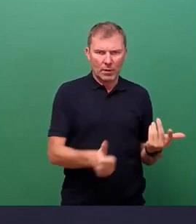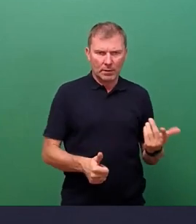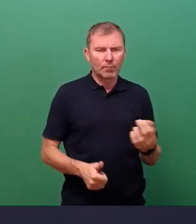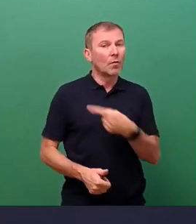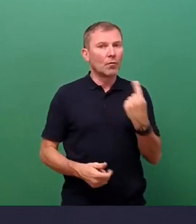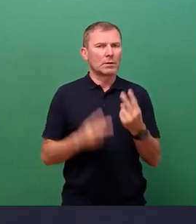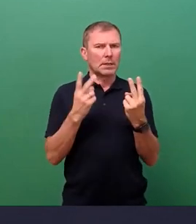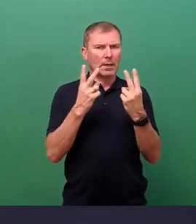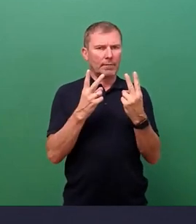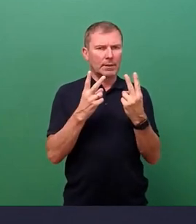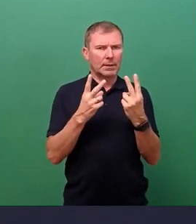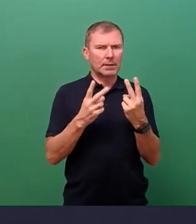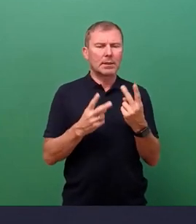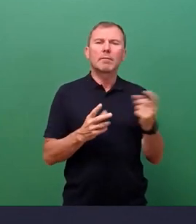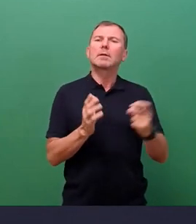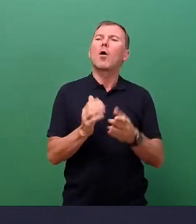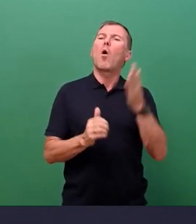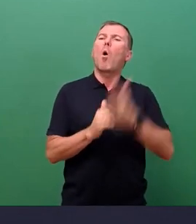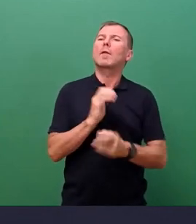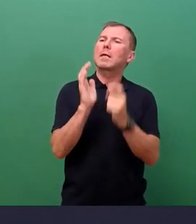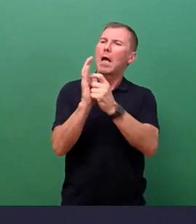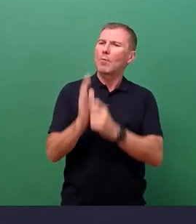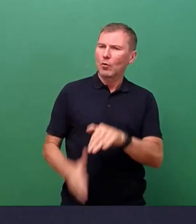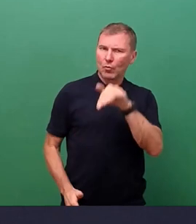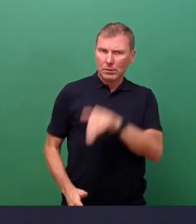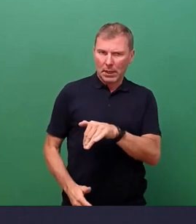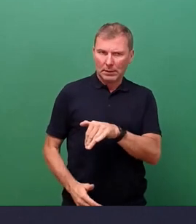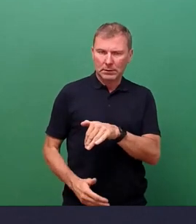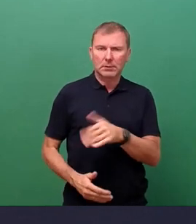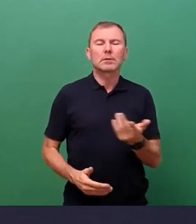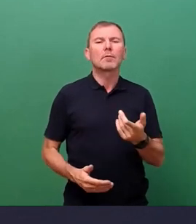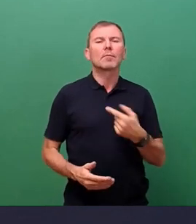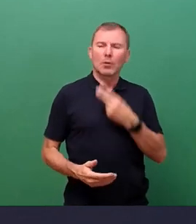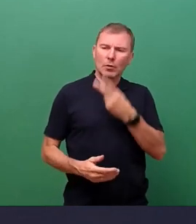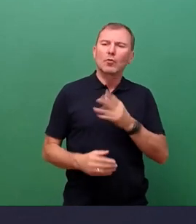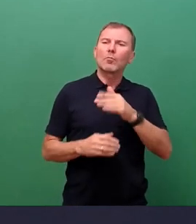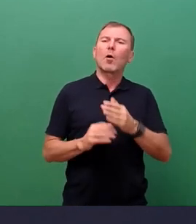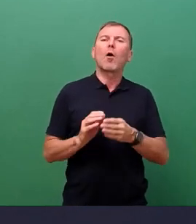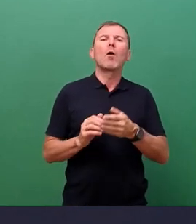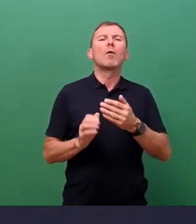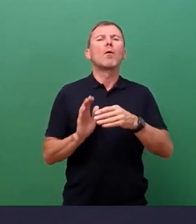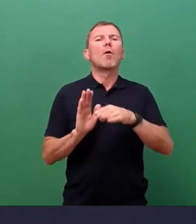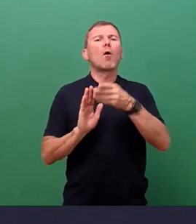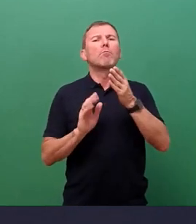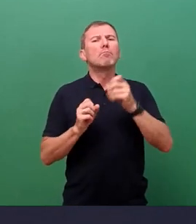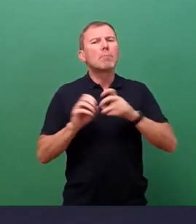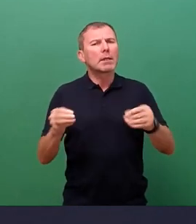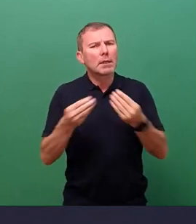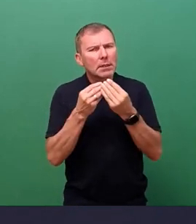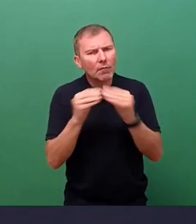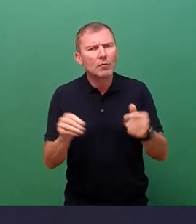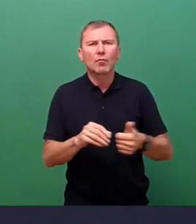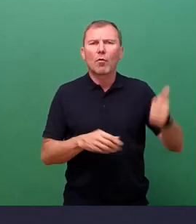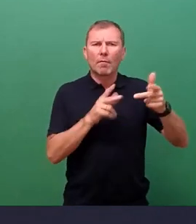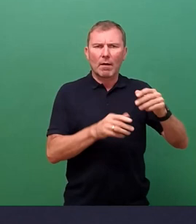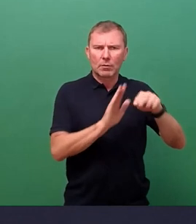sein, wenn dann die Urteilsgründe vorliegen, ob über den Urteils-Tenor und die Medieninformationen des Oberverwaltungsgerichts in